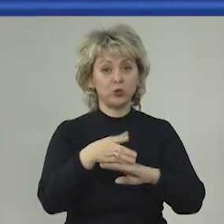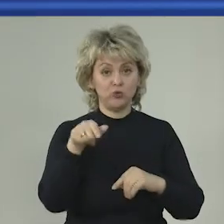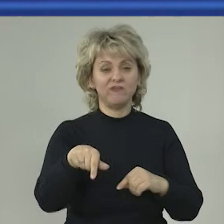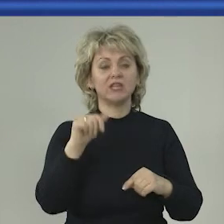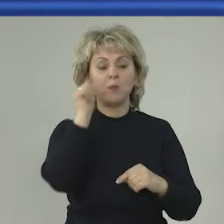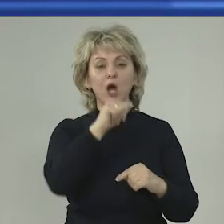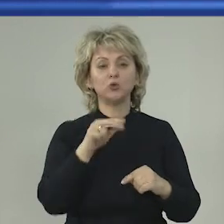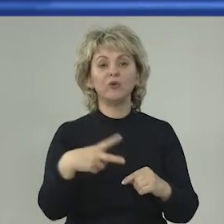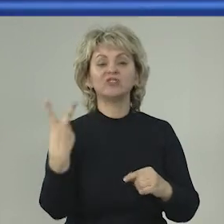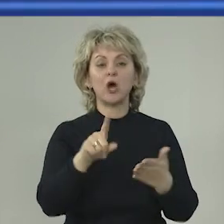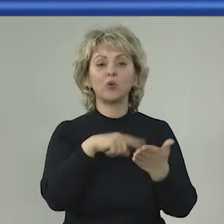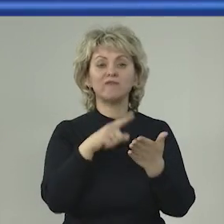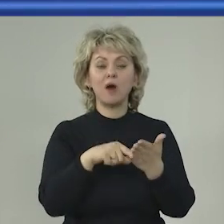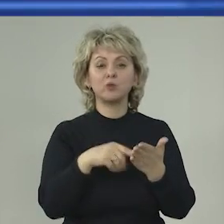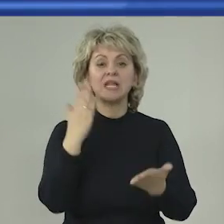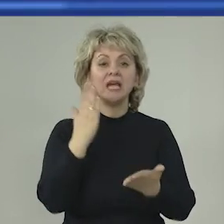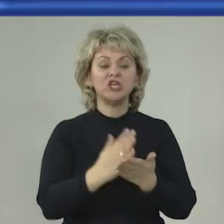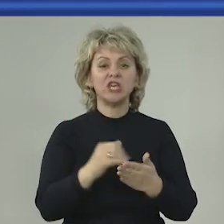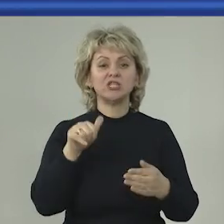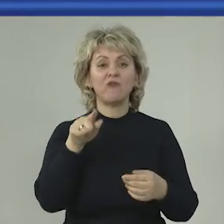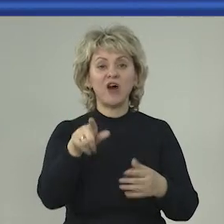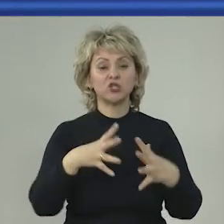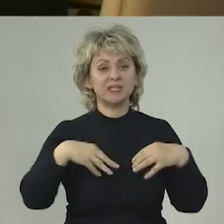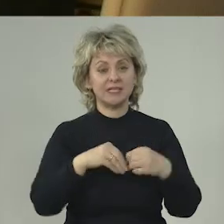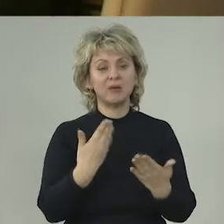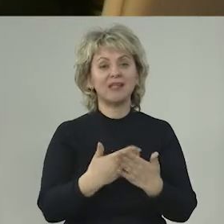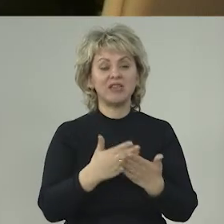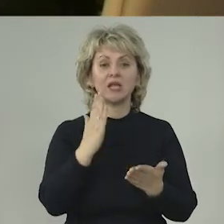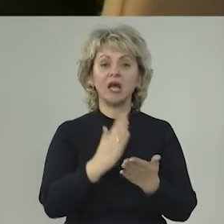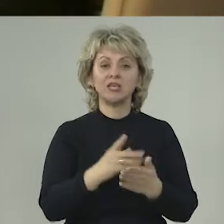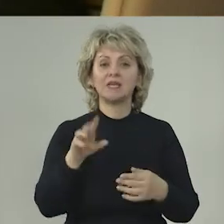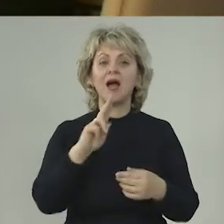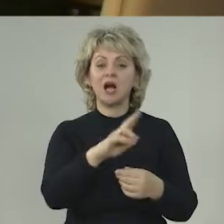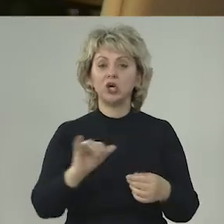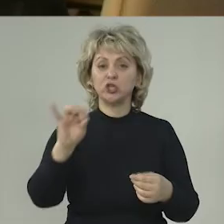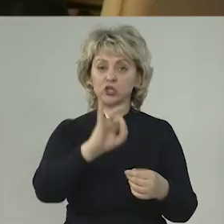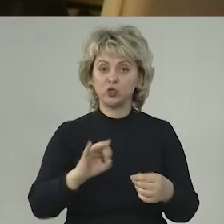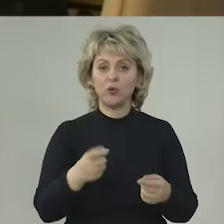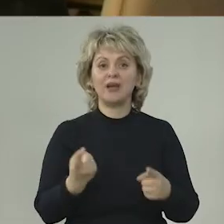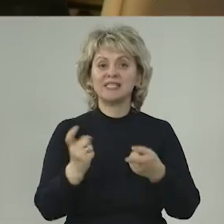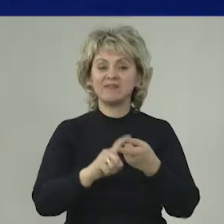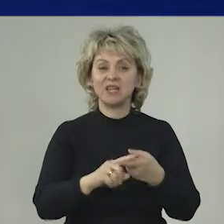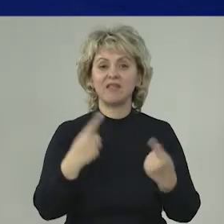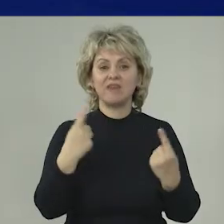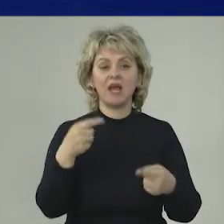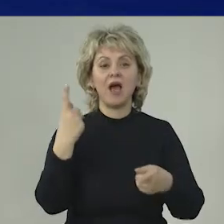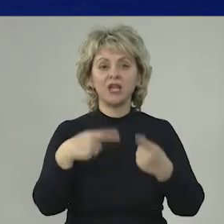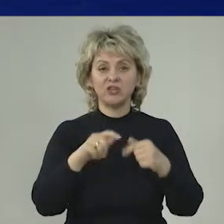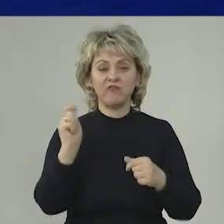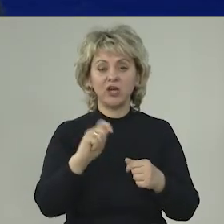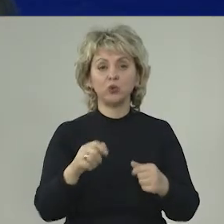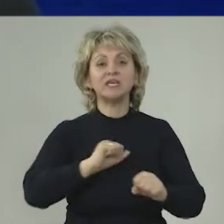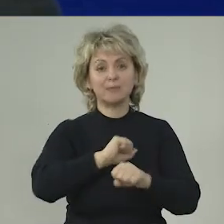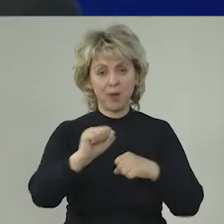этом году? И второй вопрос. Есть ли в Вашей семье, ну наверняка есть, какая-то история связанная с Великой Отечественной и с Победой?